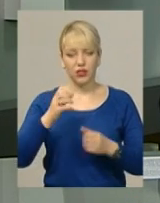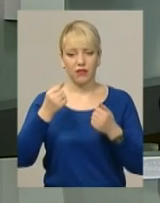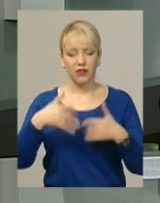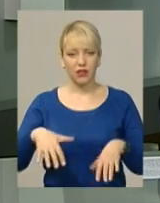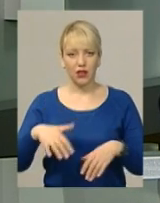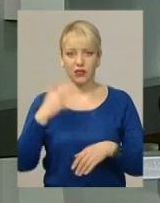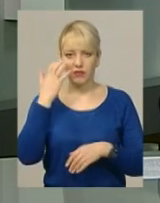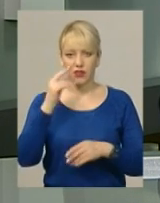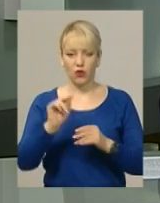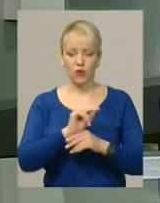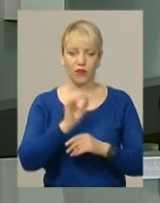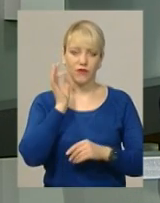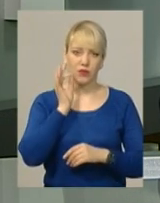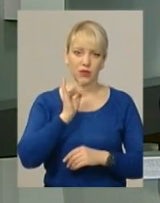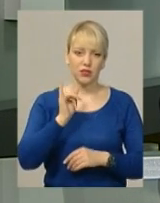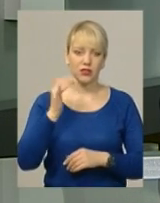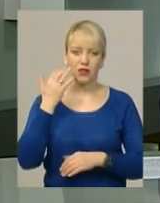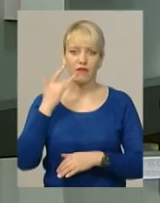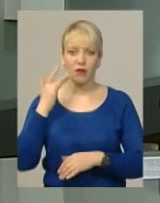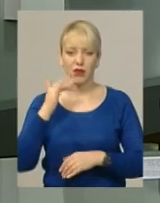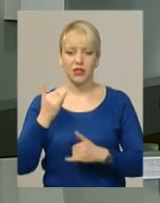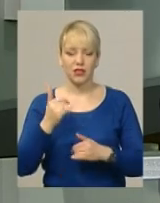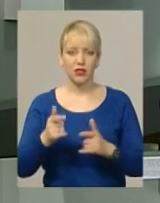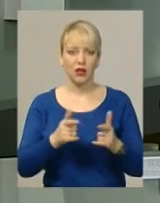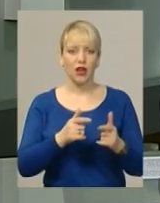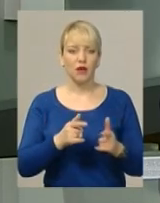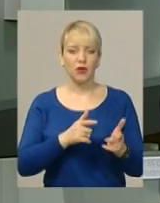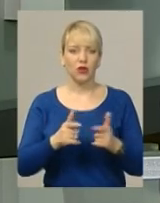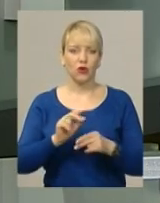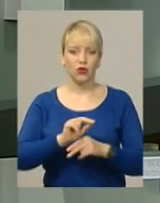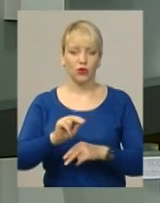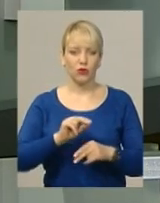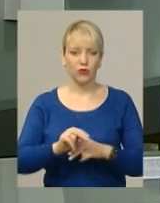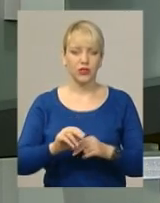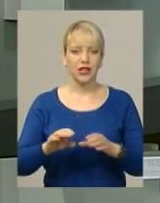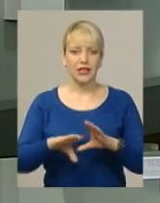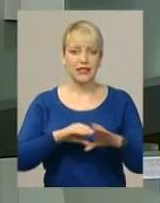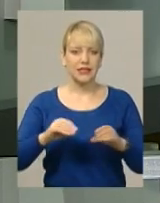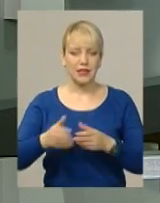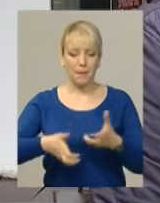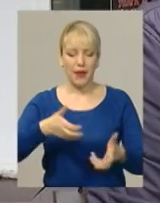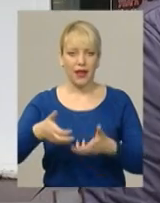у Німеччині та Америці, нині займається підготовкою саперів Кам'янець-Подільського центру розмінування.